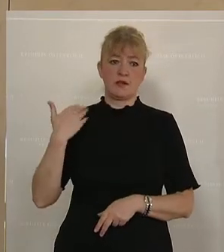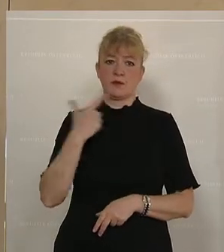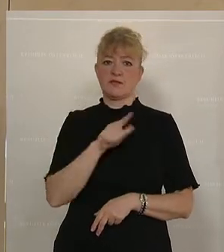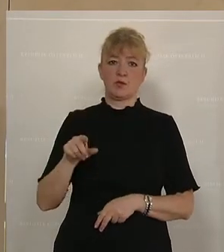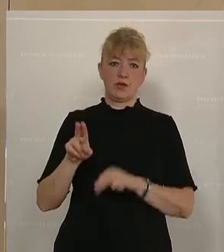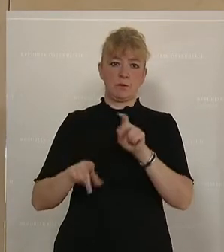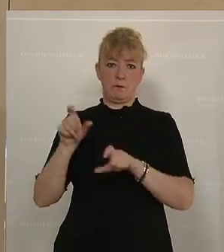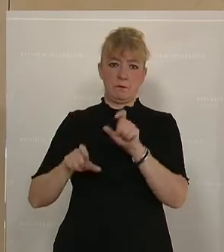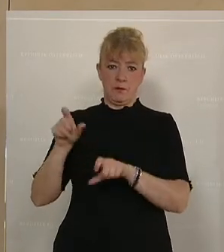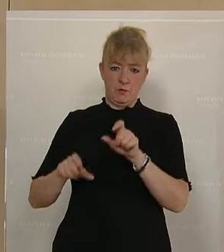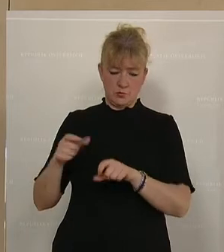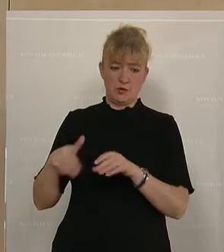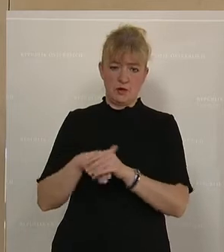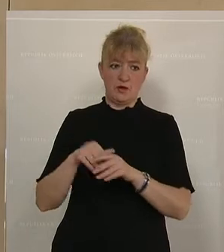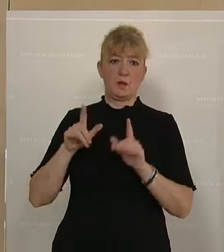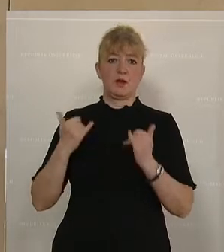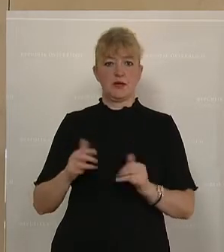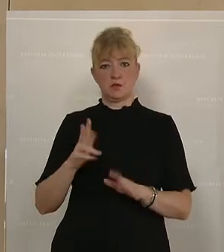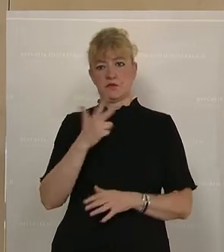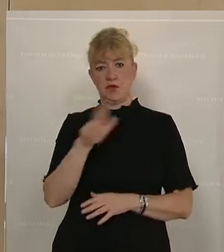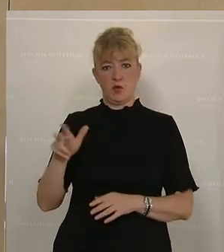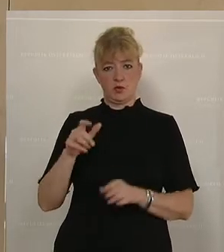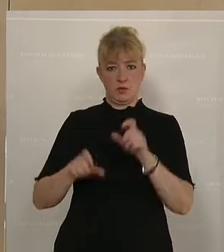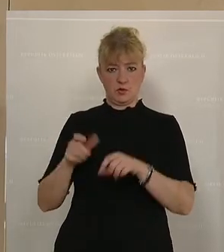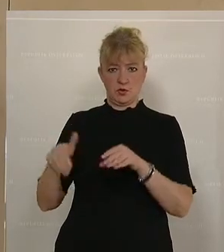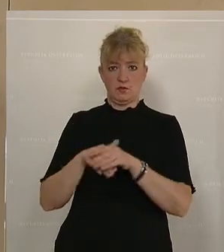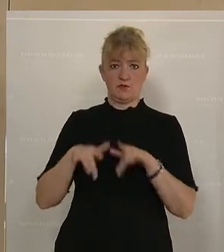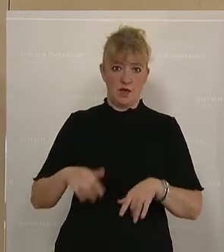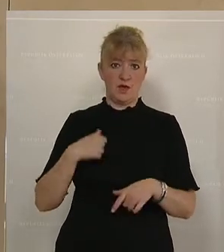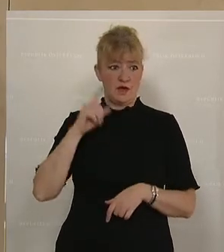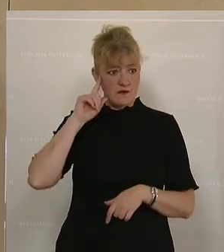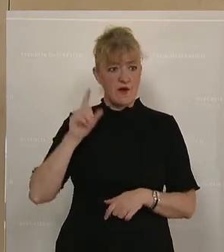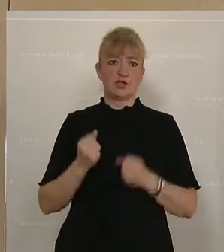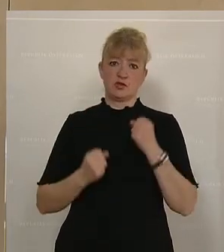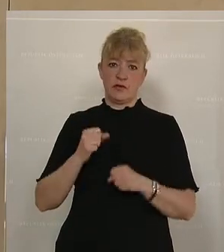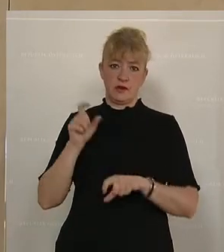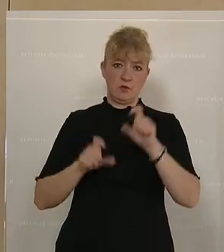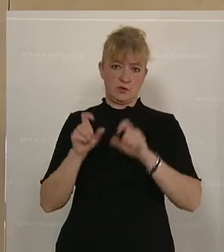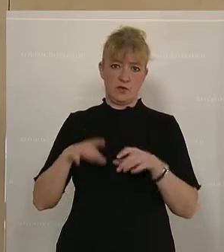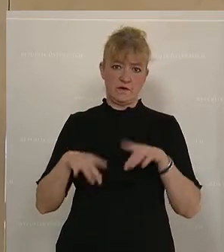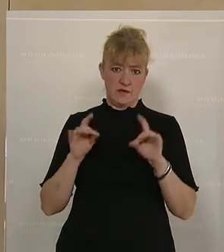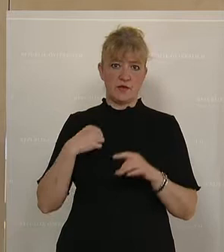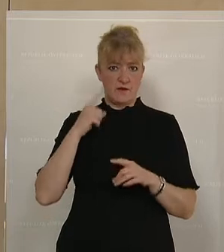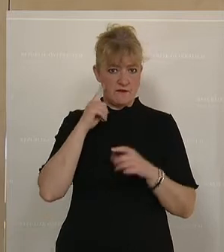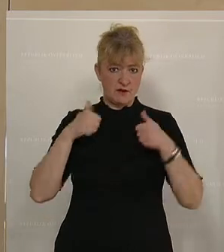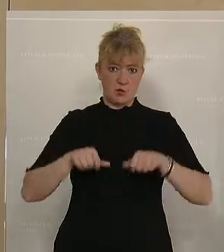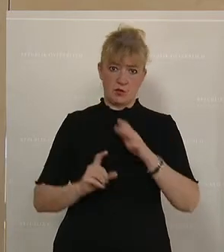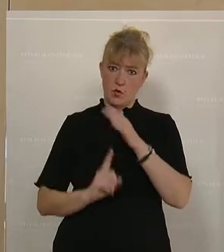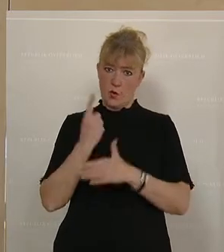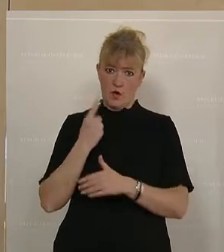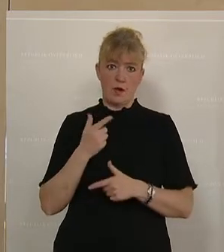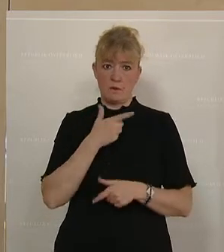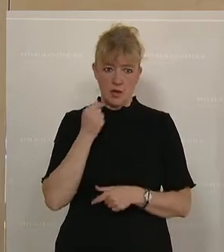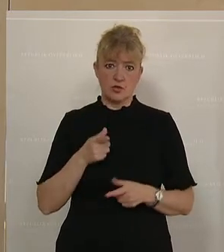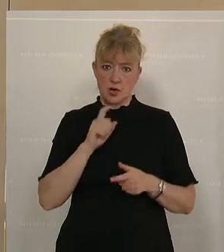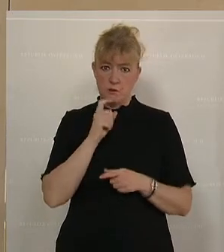Bedienstete, derzeit haben wir gut 300 Bedienstete. Und ich weiß, wie schwierig es ist, Personal zu finden. Und ich weiß, wie hoch der Druck ist, dass Menschen